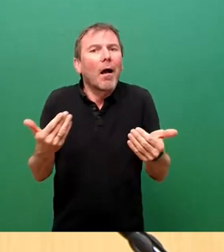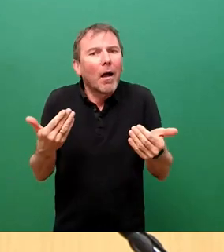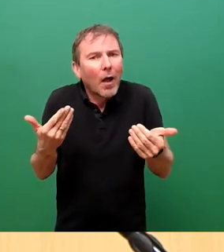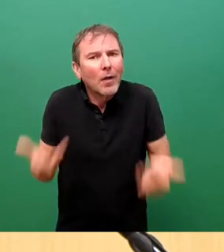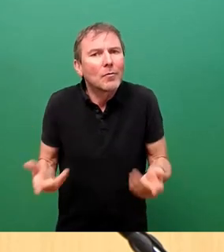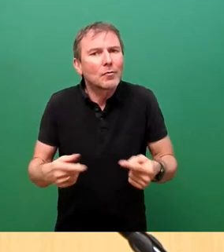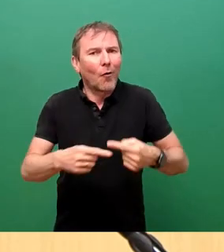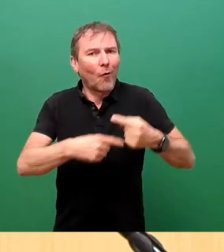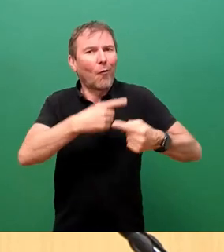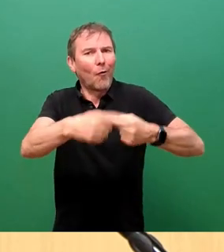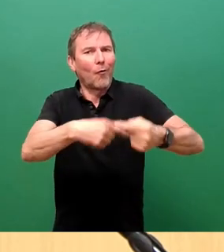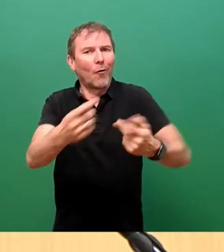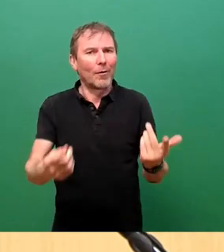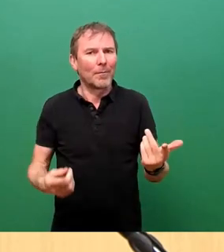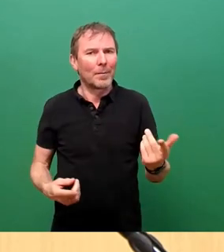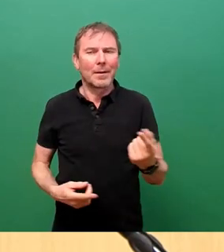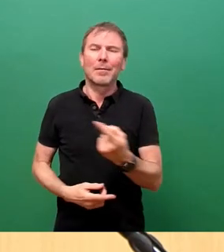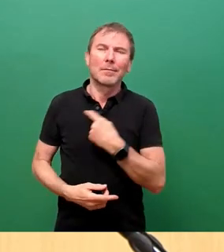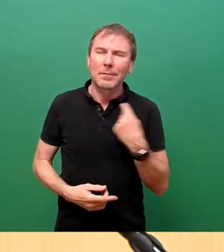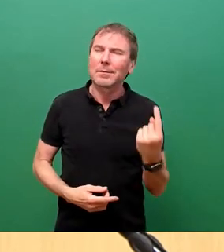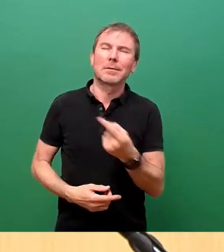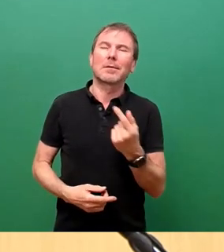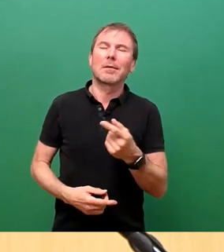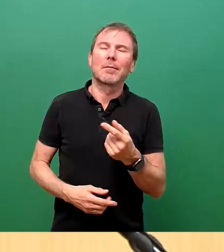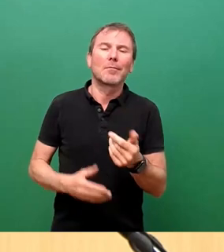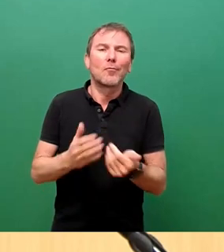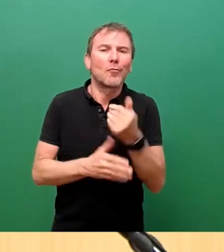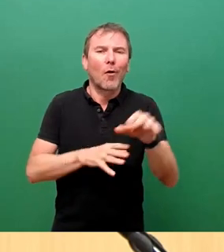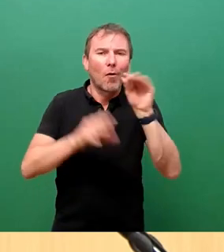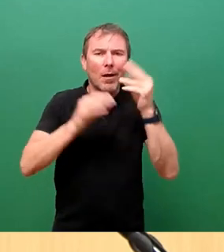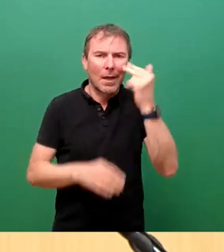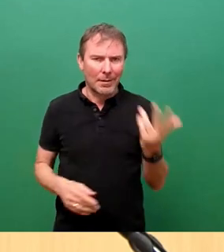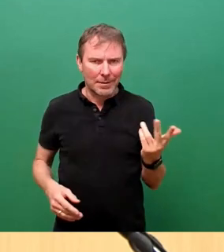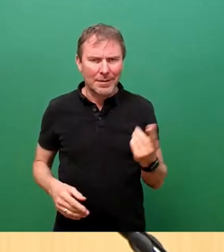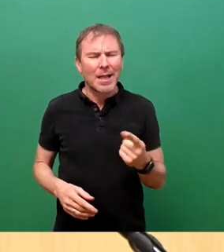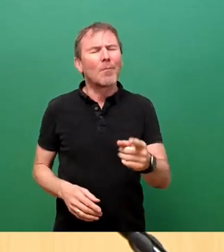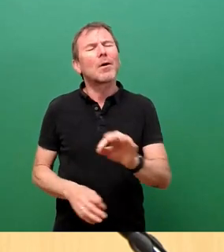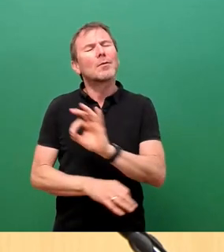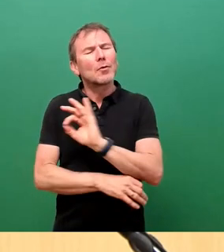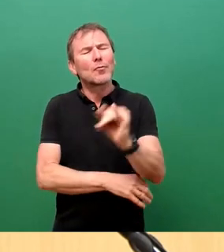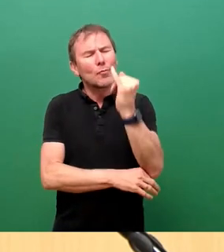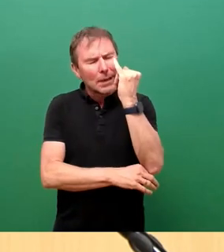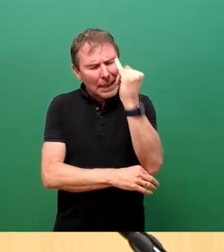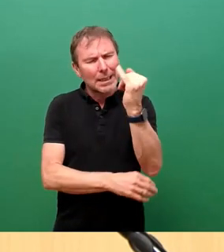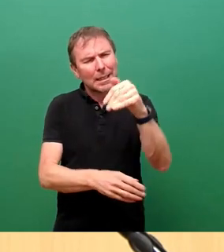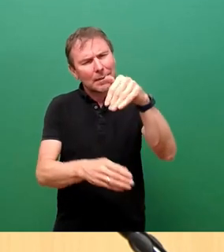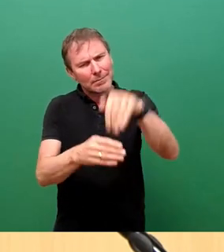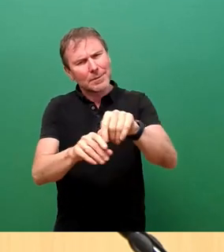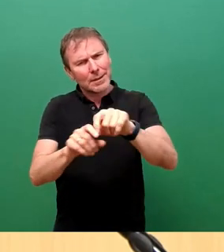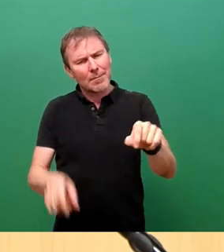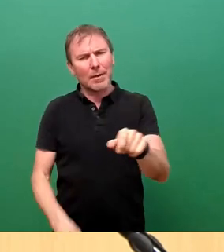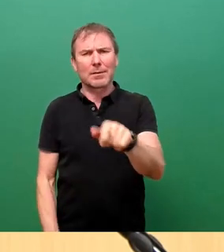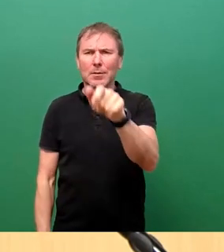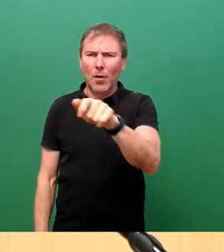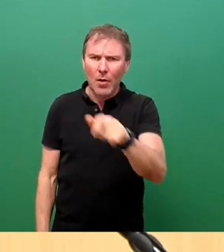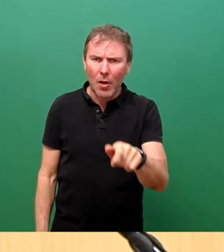Wir sind ja da alle Lernende in dieser Frage. Aber die gute, die grundsätzlich gute Idee ist doch, dass Leute, die